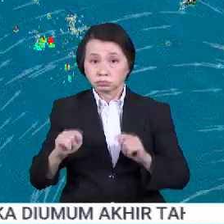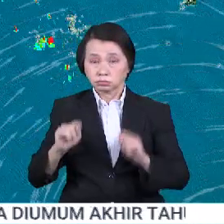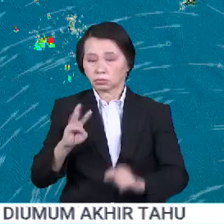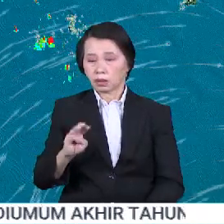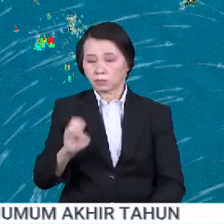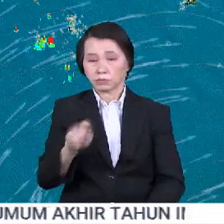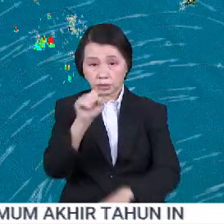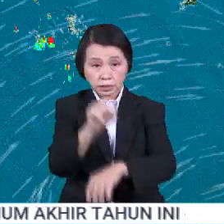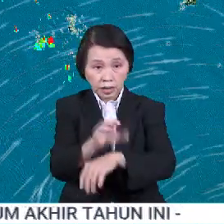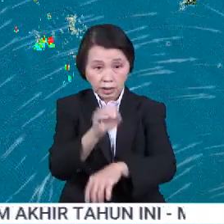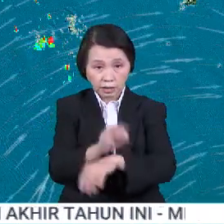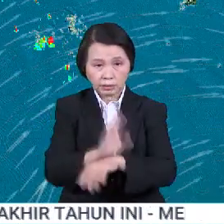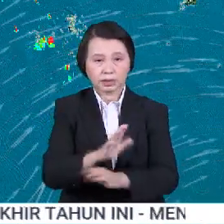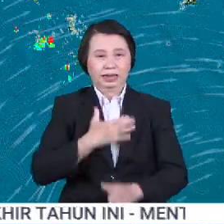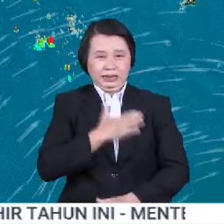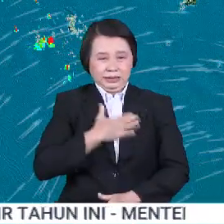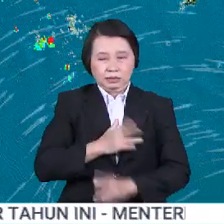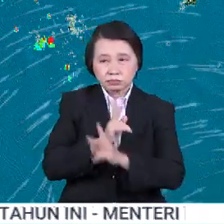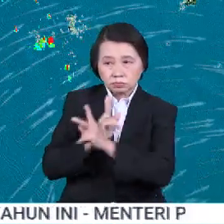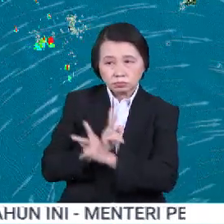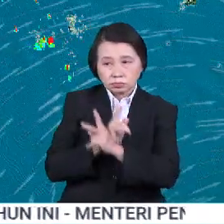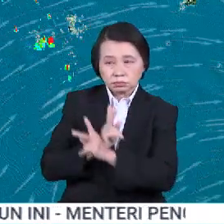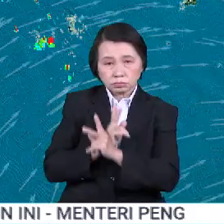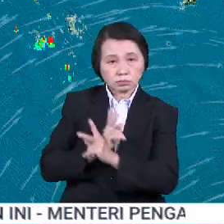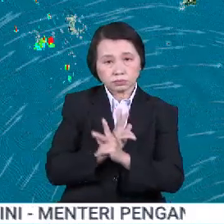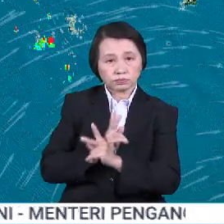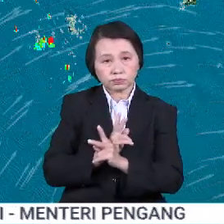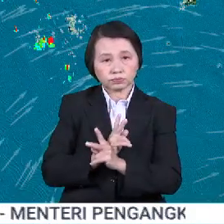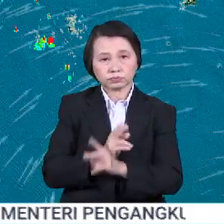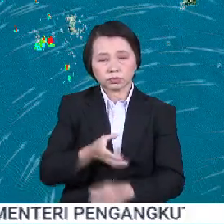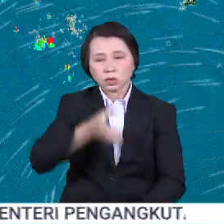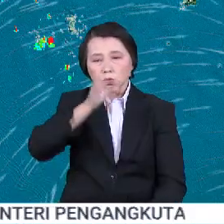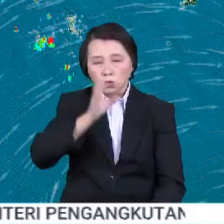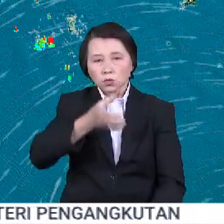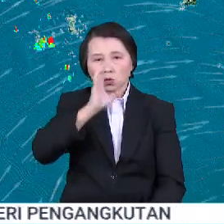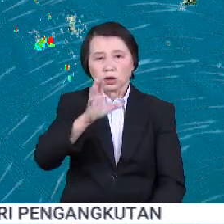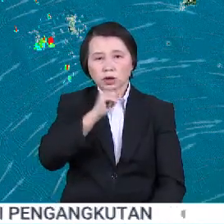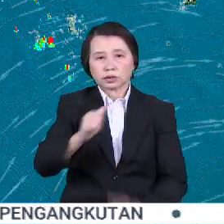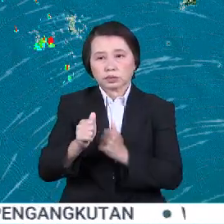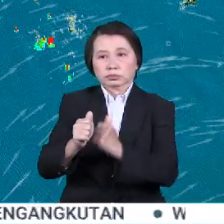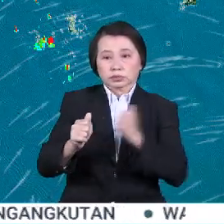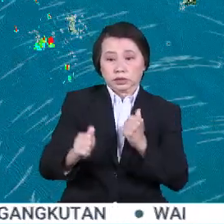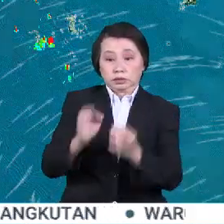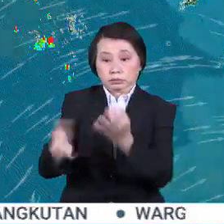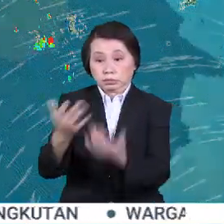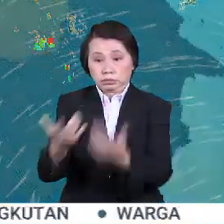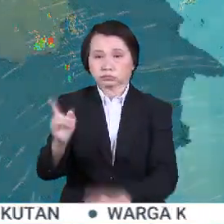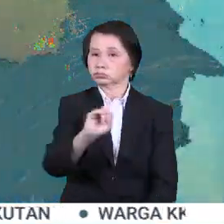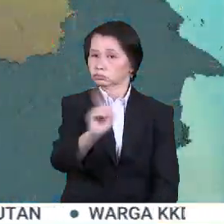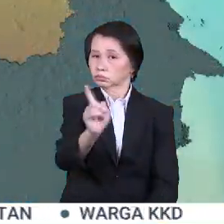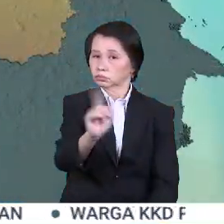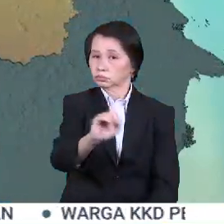orang awam agar sentiasa berwaspada pada ketika ini, minum banyak air dan elakkan sebarang pembakaran terbuka.